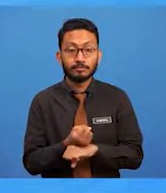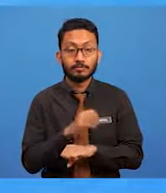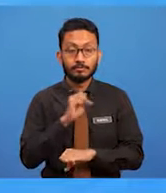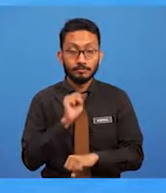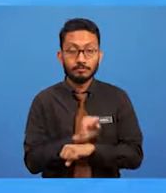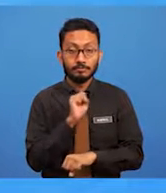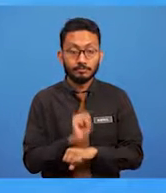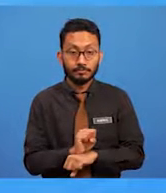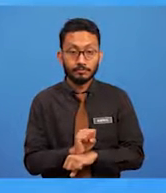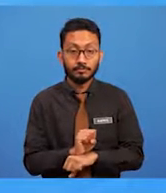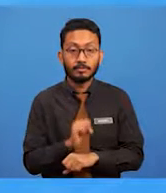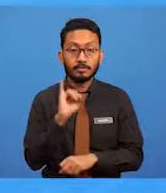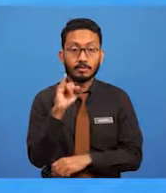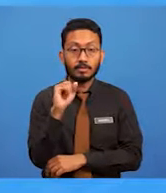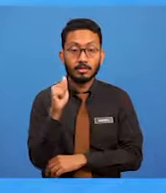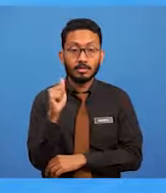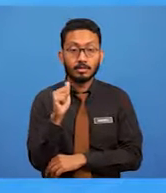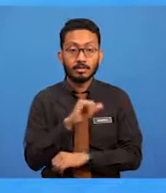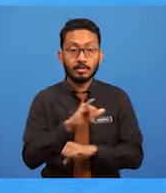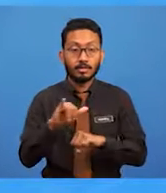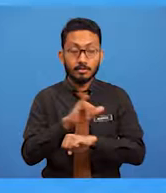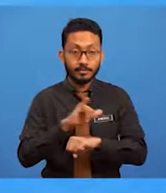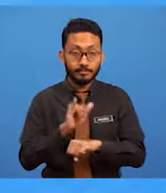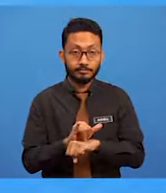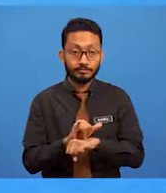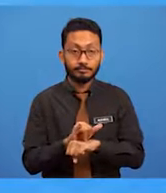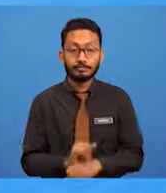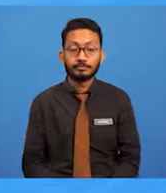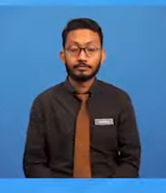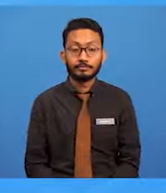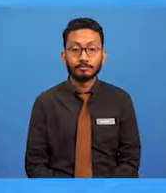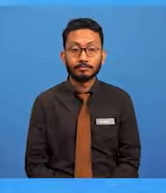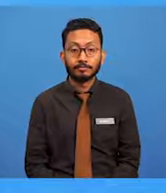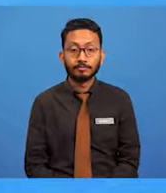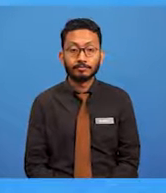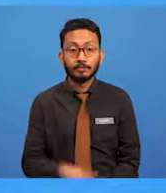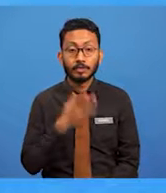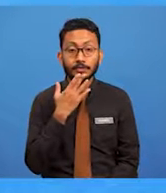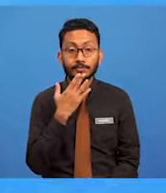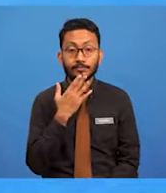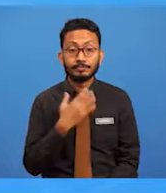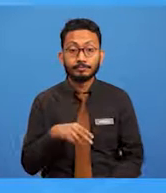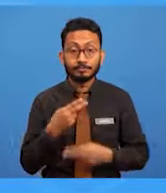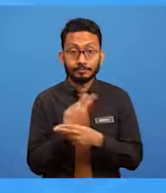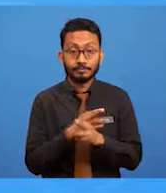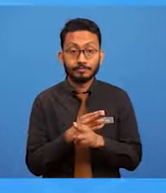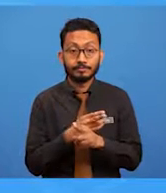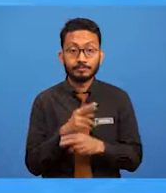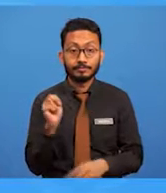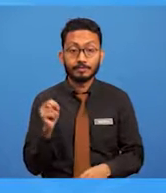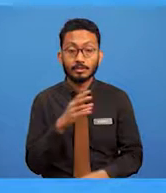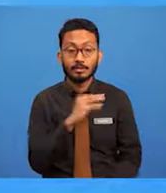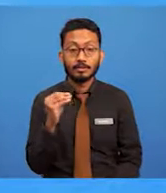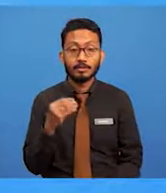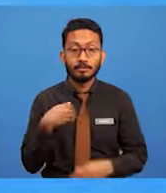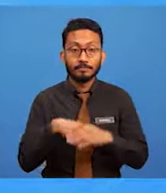ini apabila terdapat keselarasan dari segi warna, rekaan dan style dalam